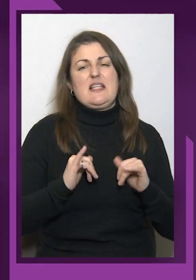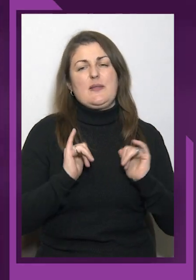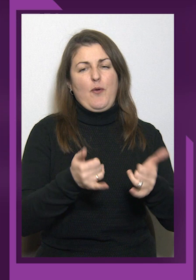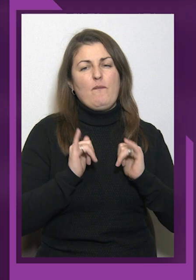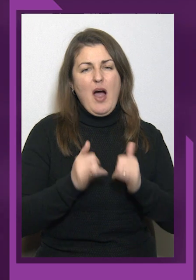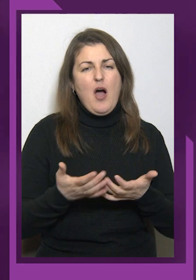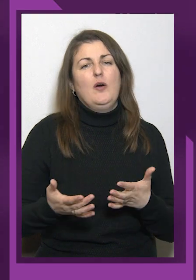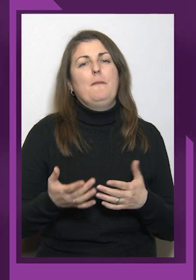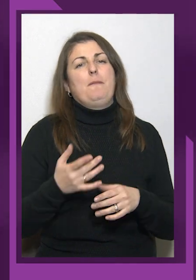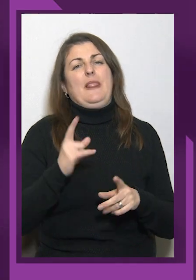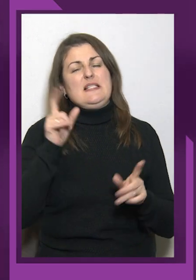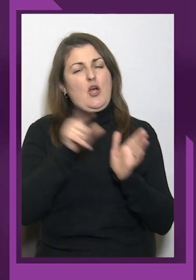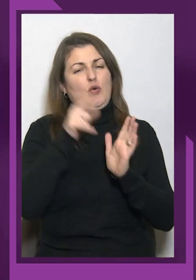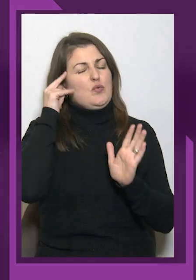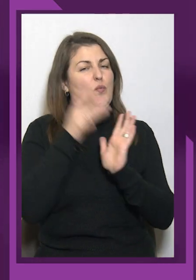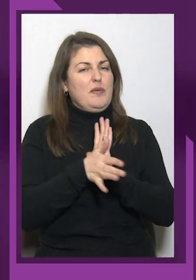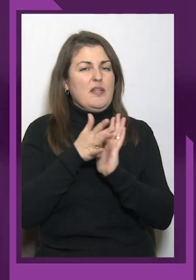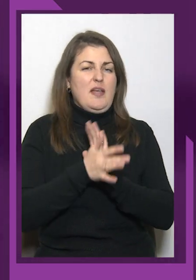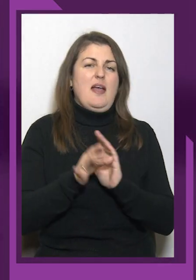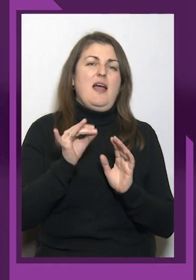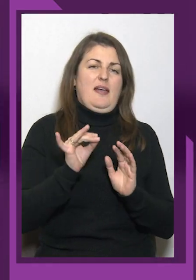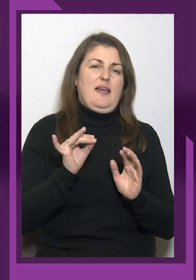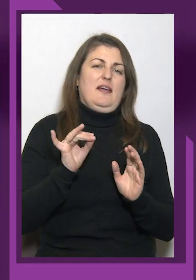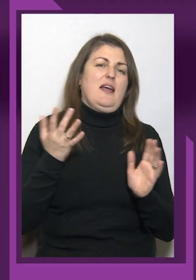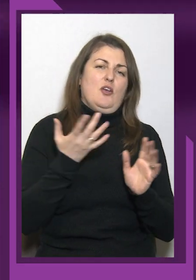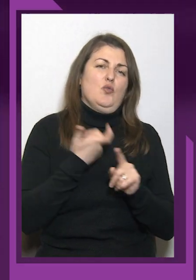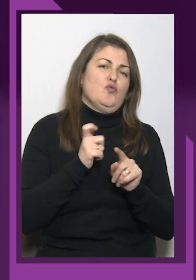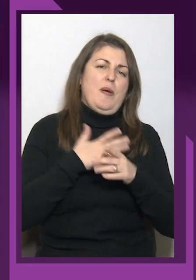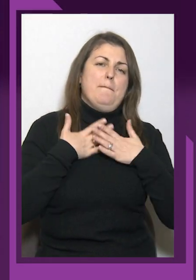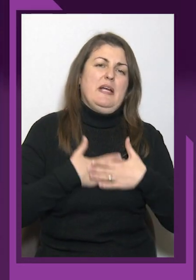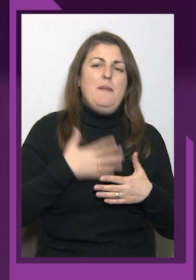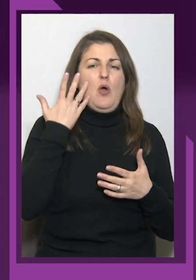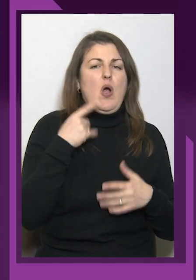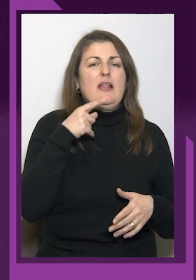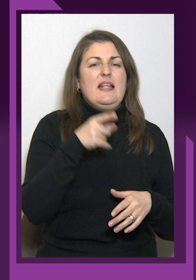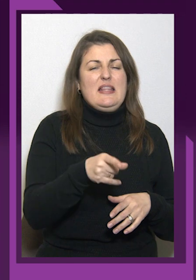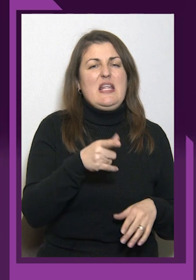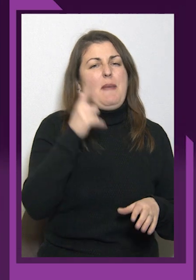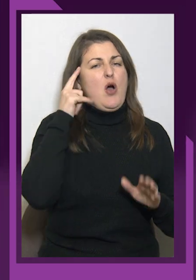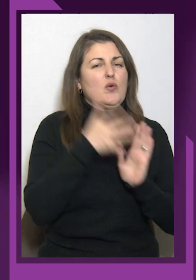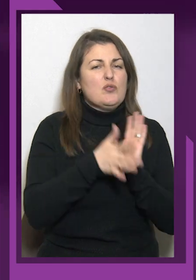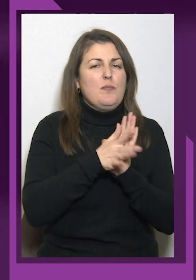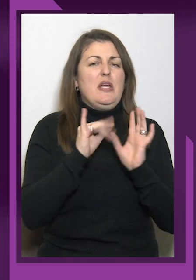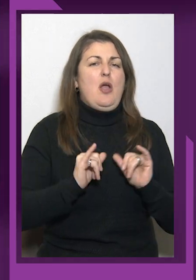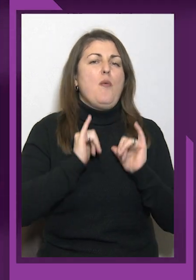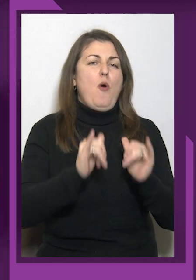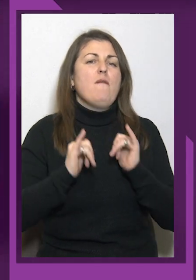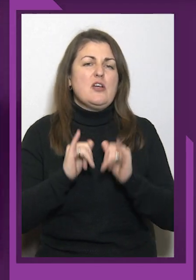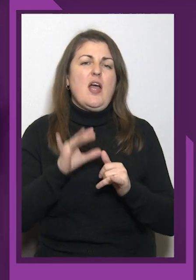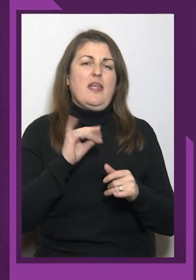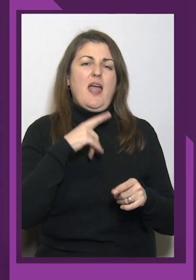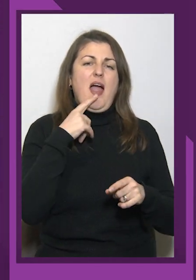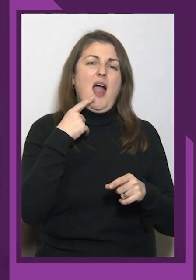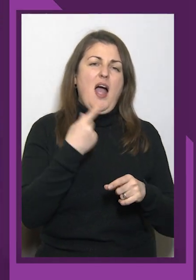приємно, коли тебе розуміють і поважають, і кожен підходить, як там ви,